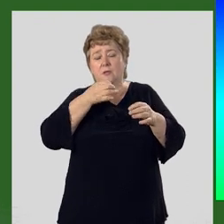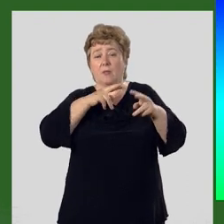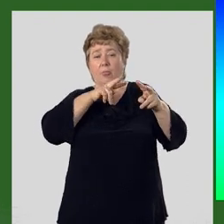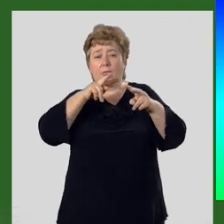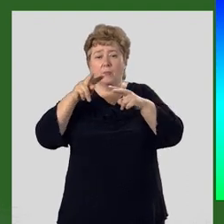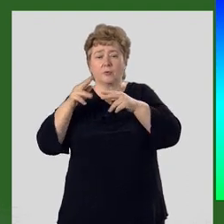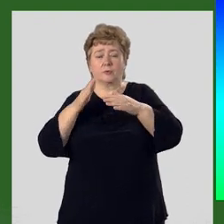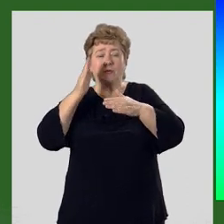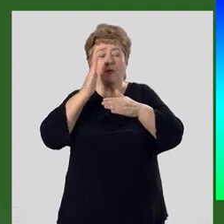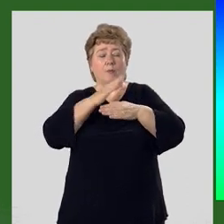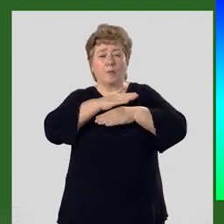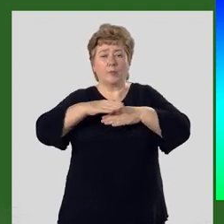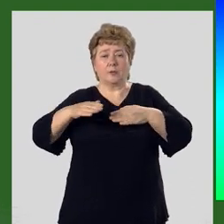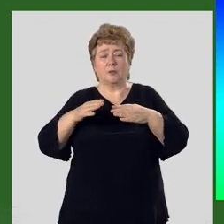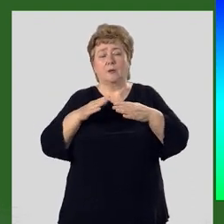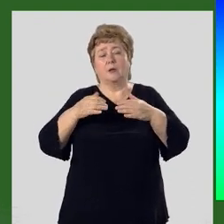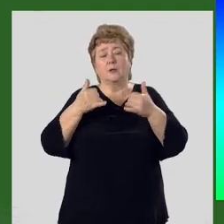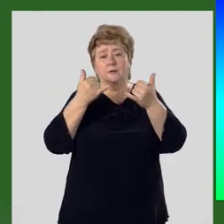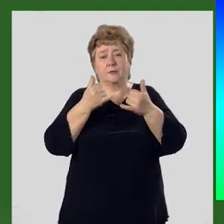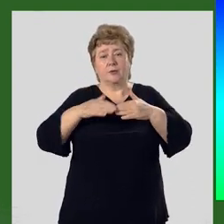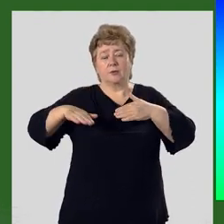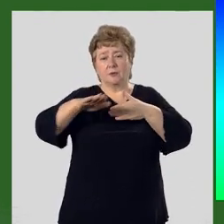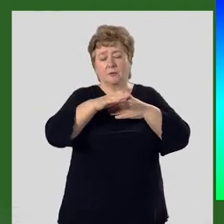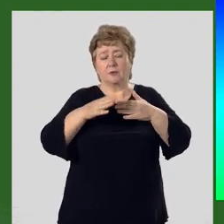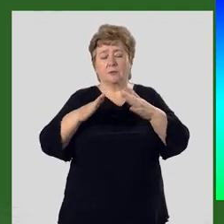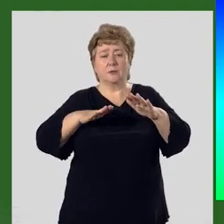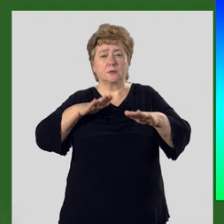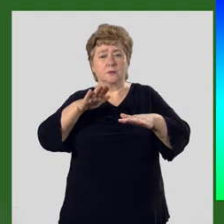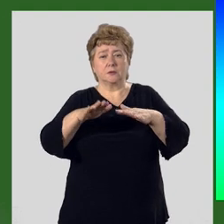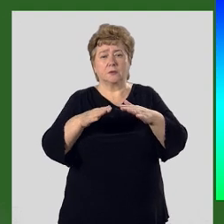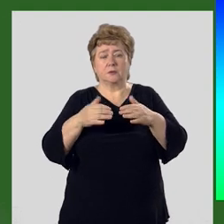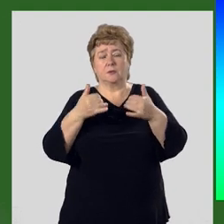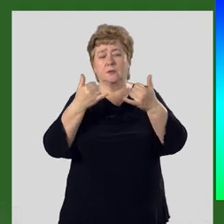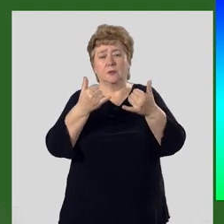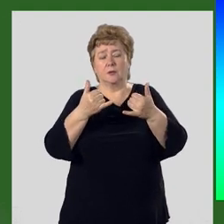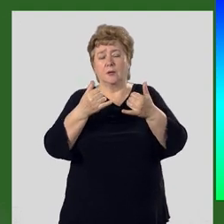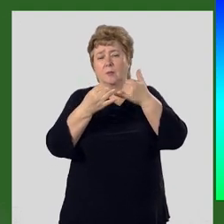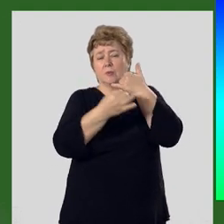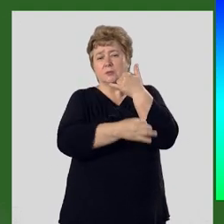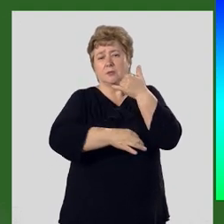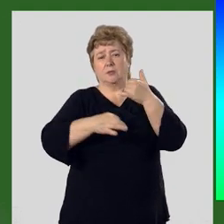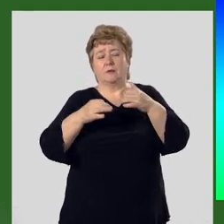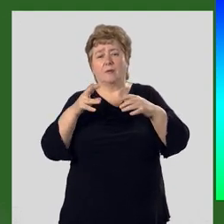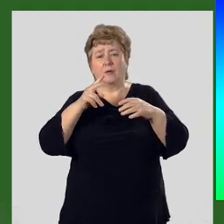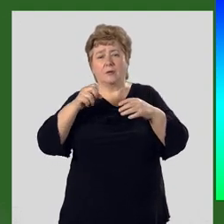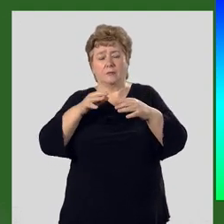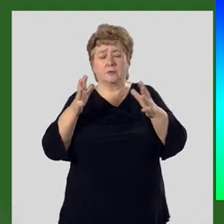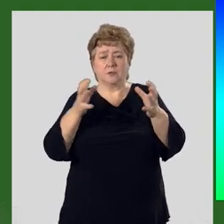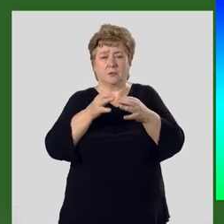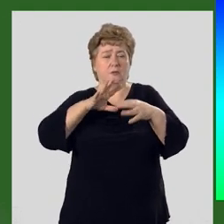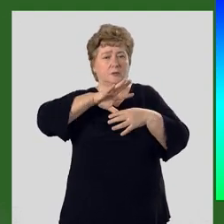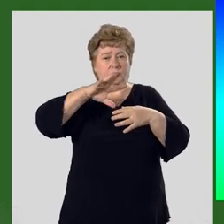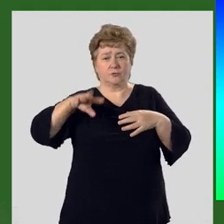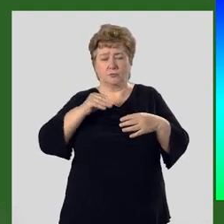наблюдалось в пределах современных долин. Следы последнего оледенения всюду хорошо сохранились.